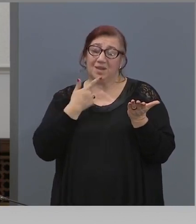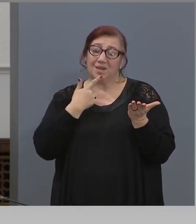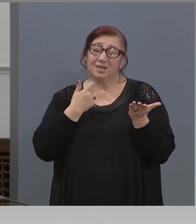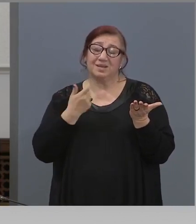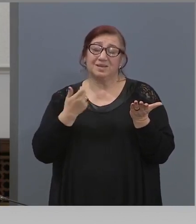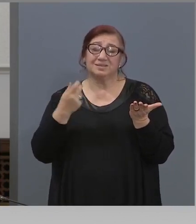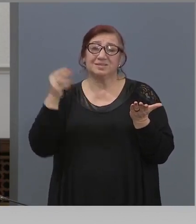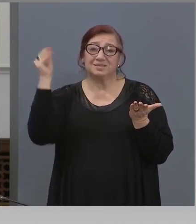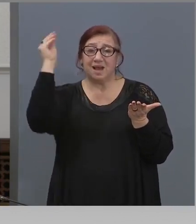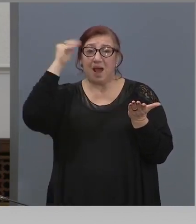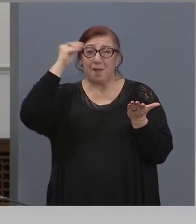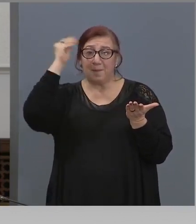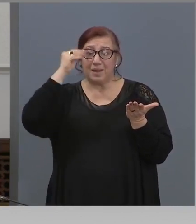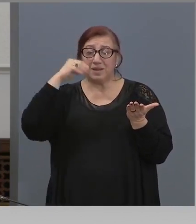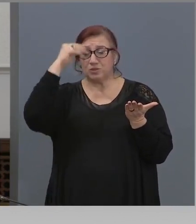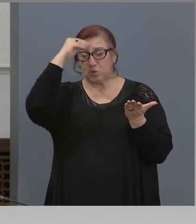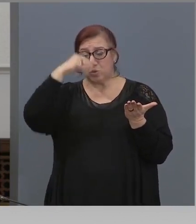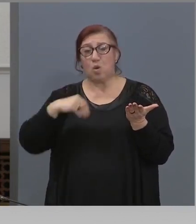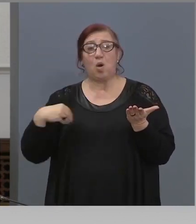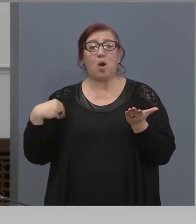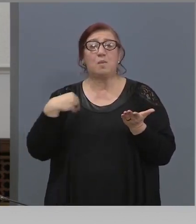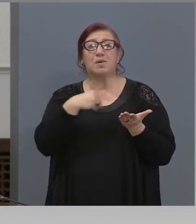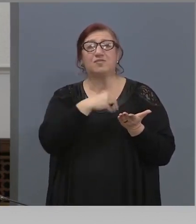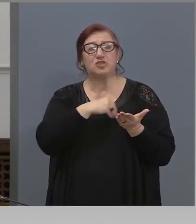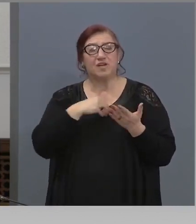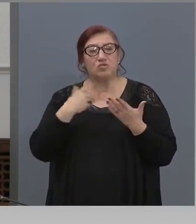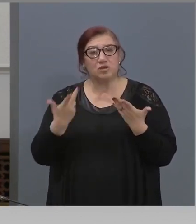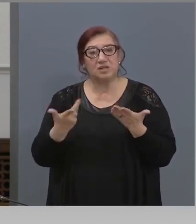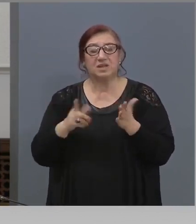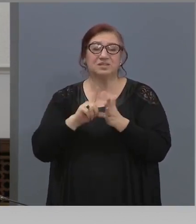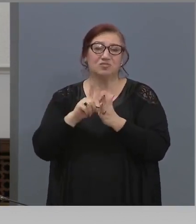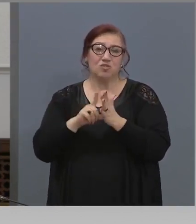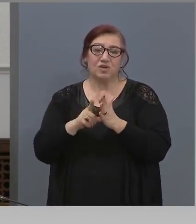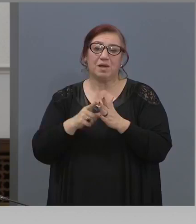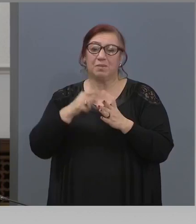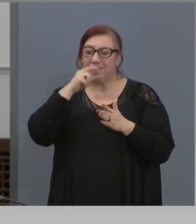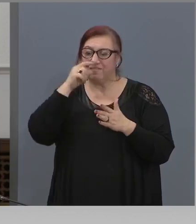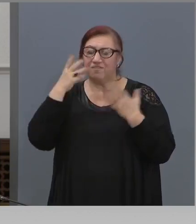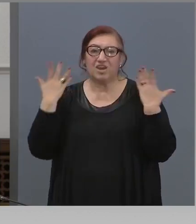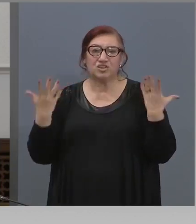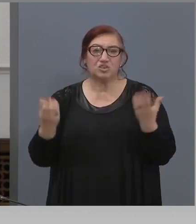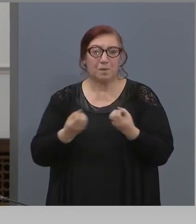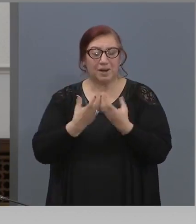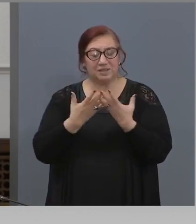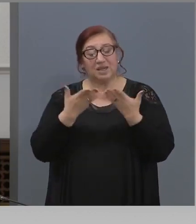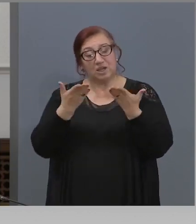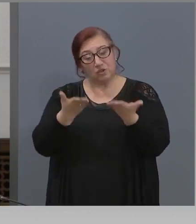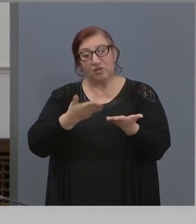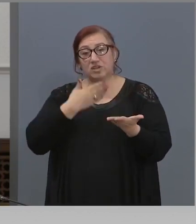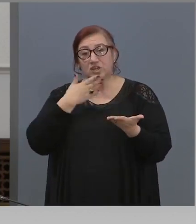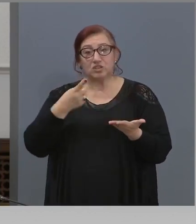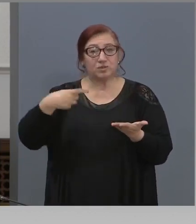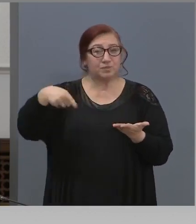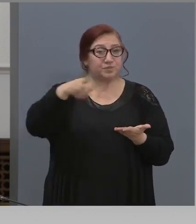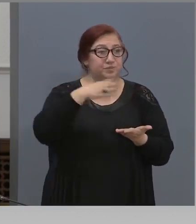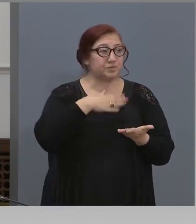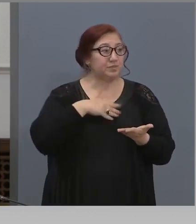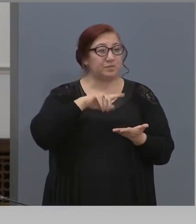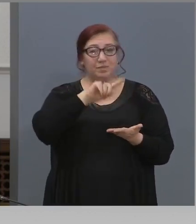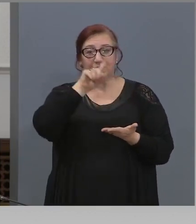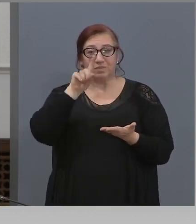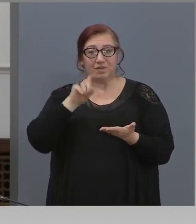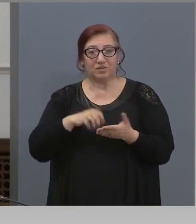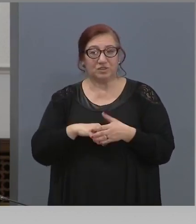българското православно християнство време. Това мога да кажа, ако имате въпроси. Може ли въпроси, да.